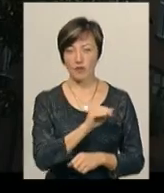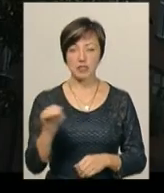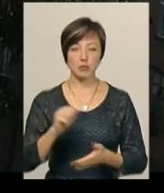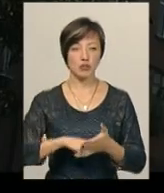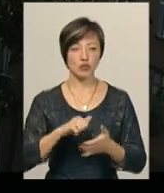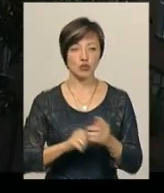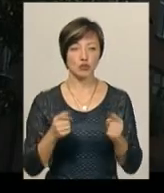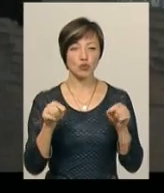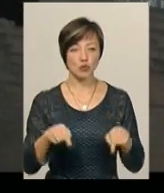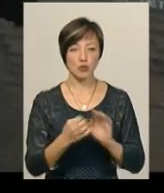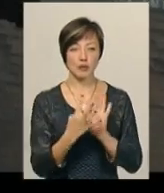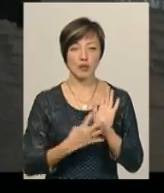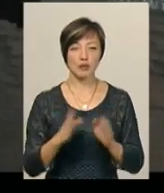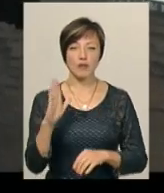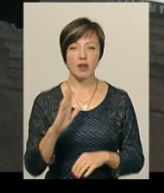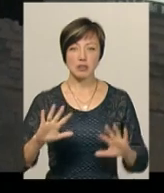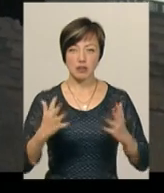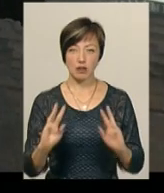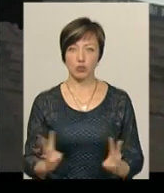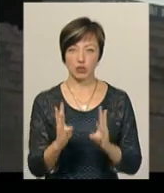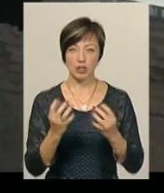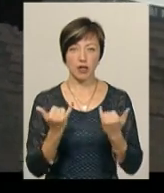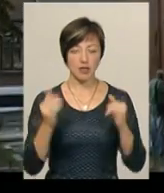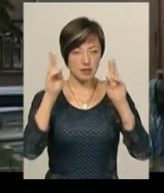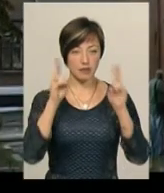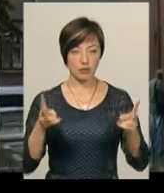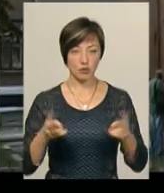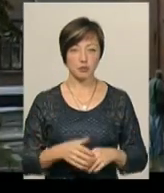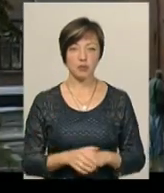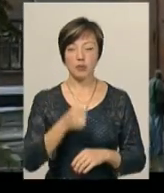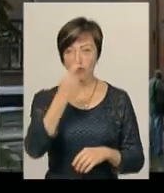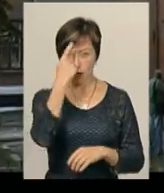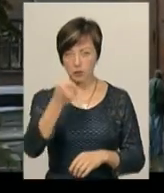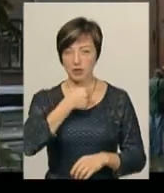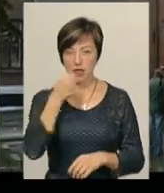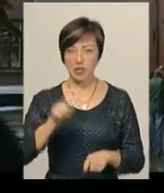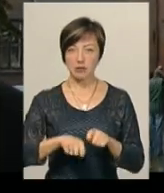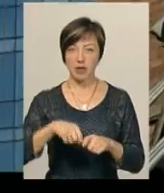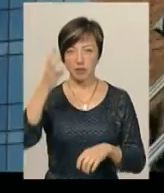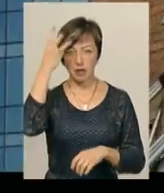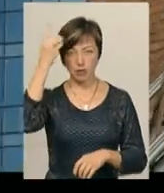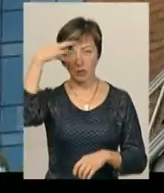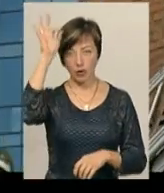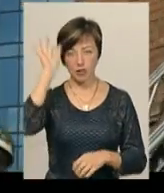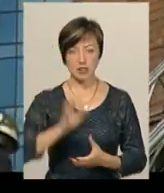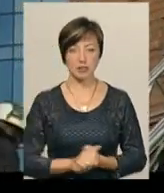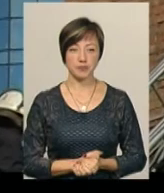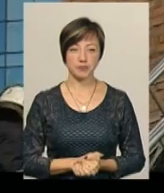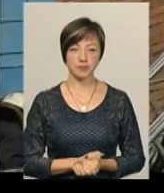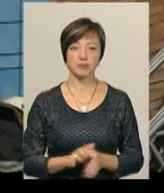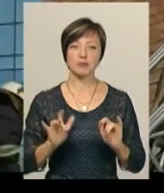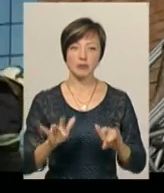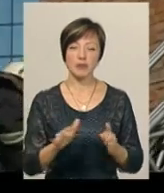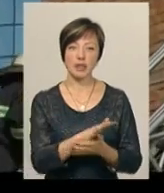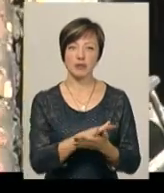причини, чому тут 19 вересня сталася пожежа, наразі немає, повідомила старший інспектор Хмельницької поліції Людмила Берестовська. У